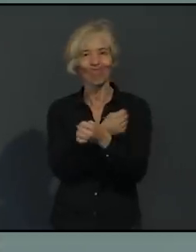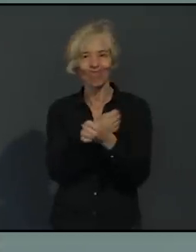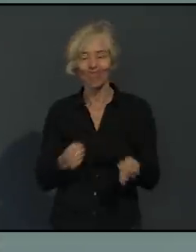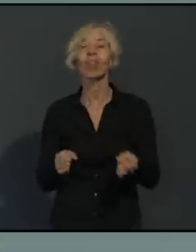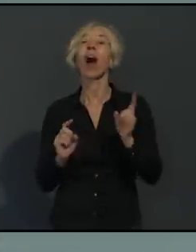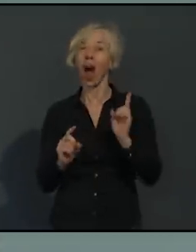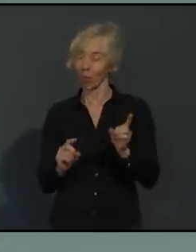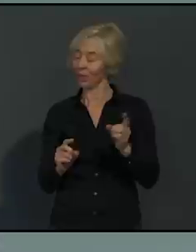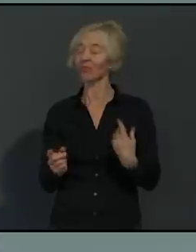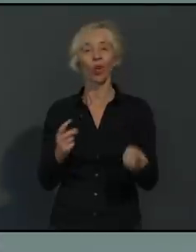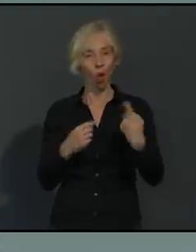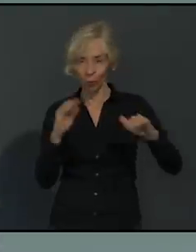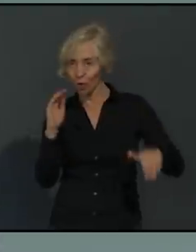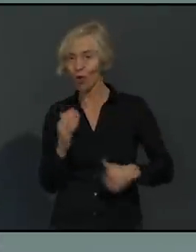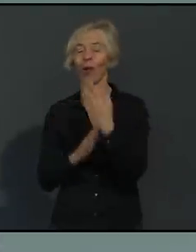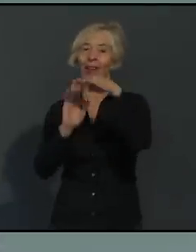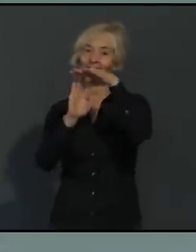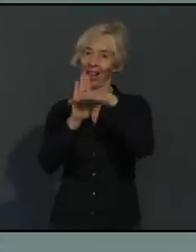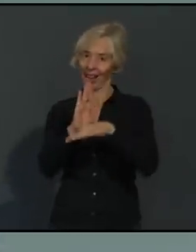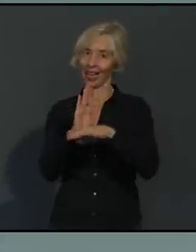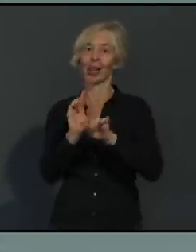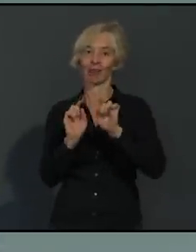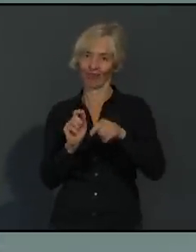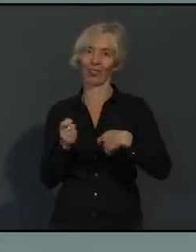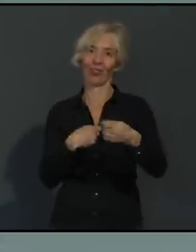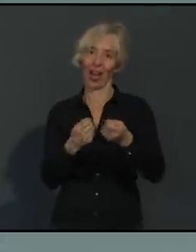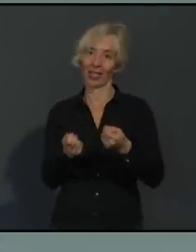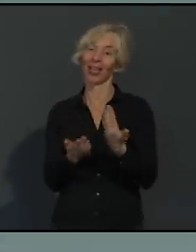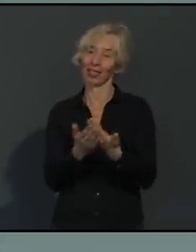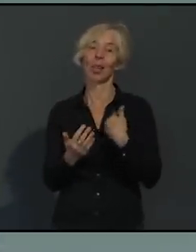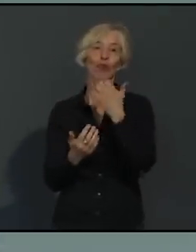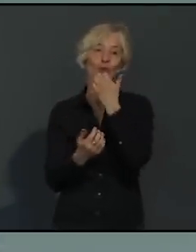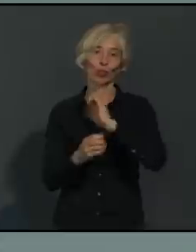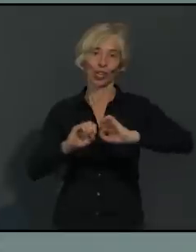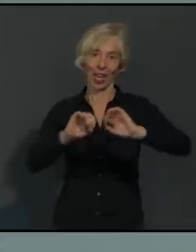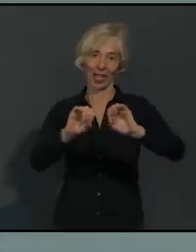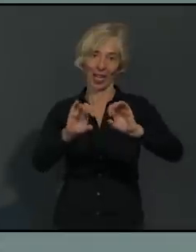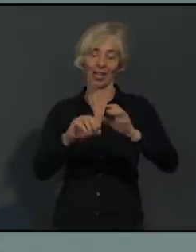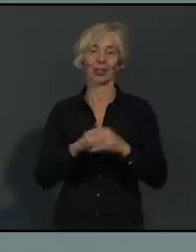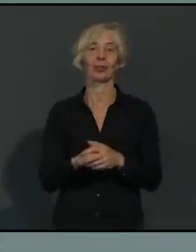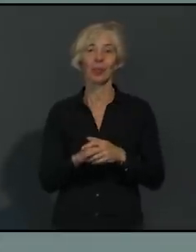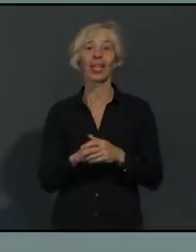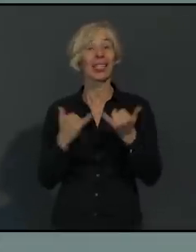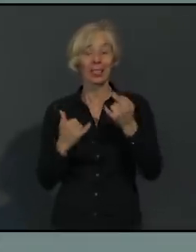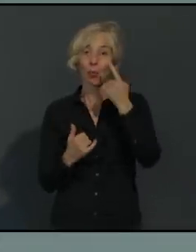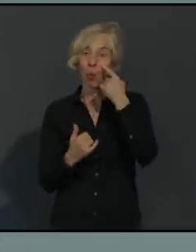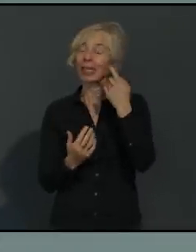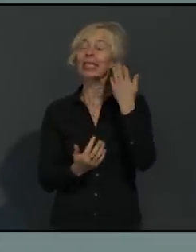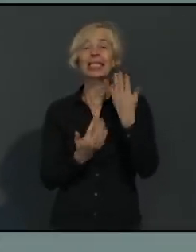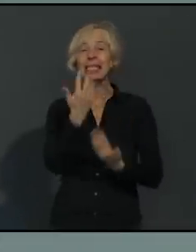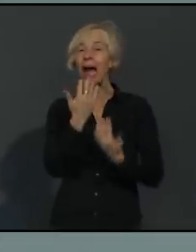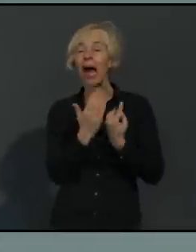erläutern. Die Werte sind nach wie vor hoch. Heute am Dienstag haben wir